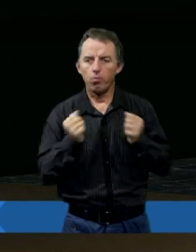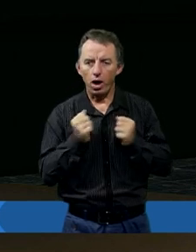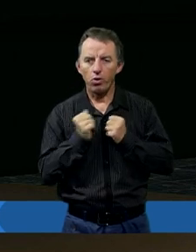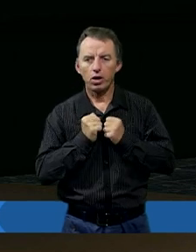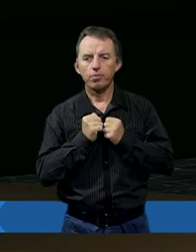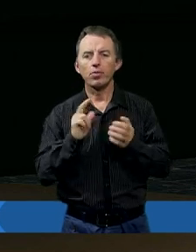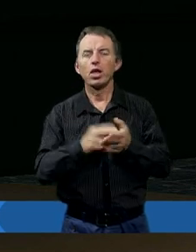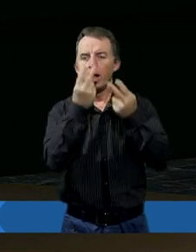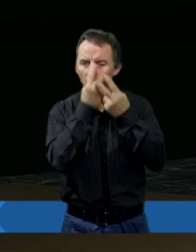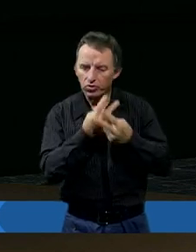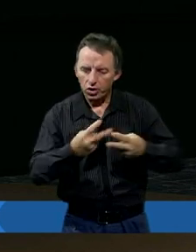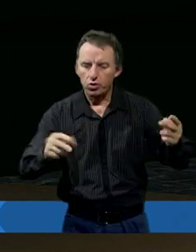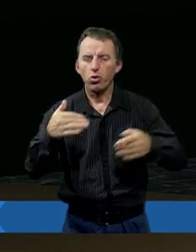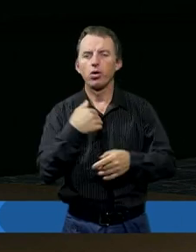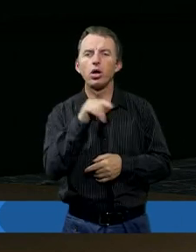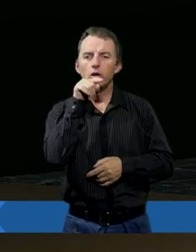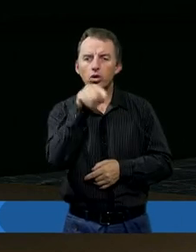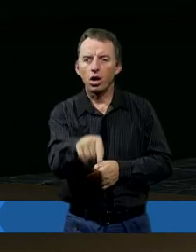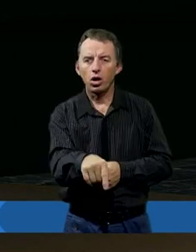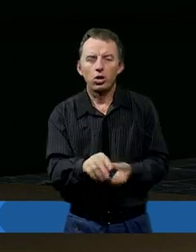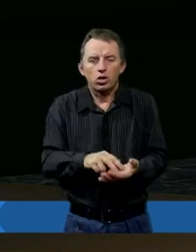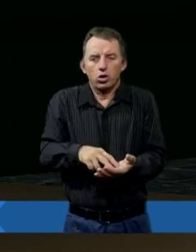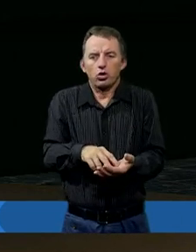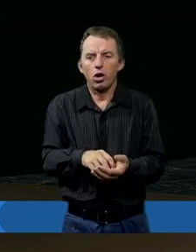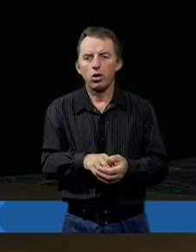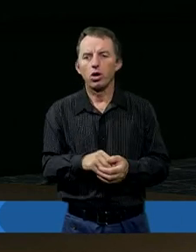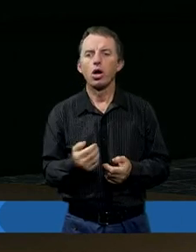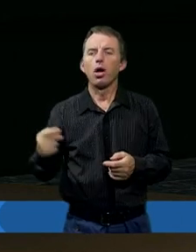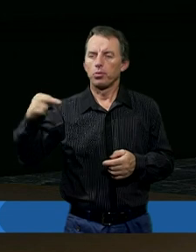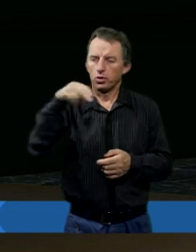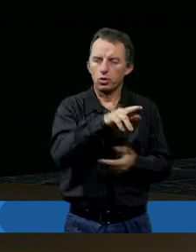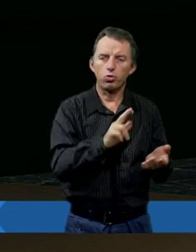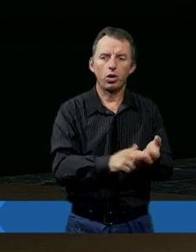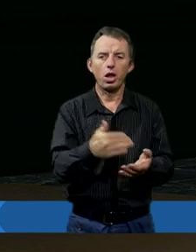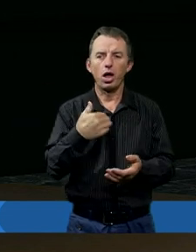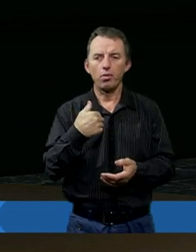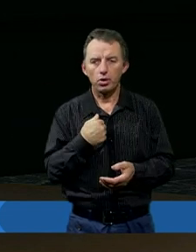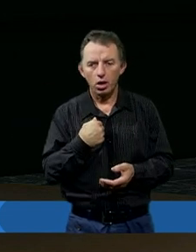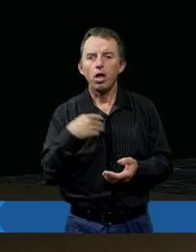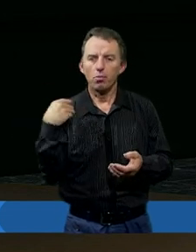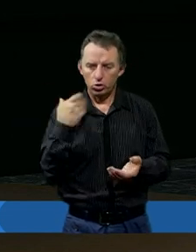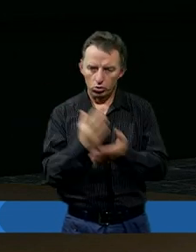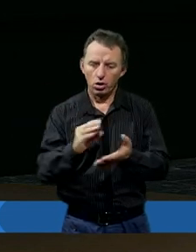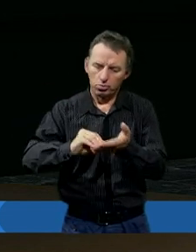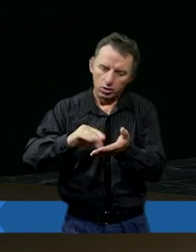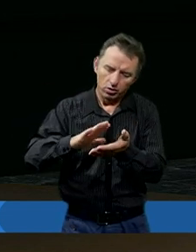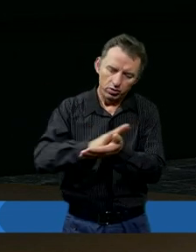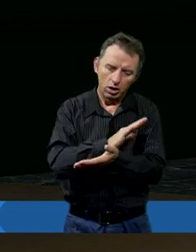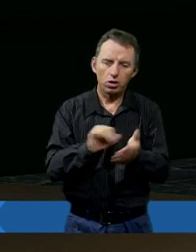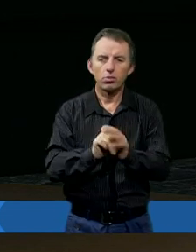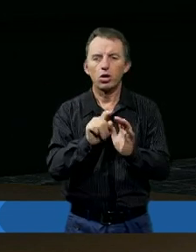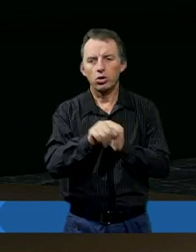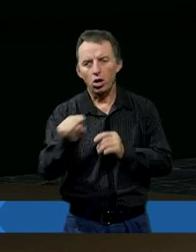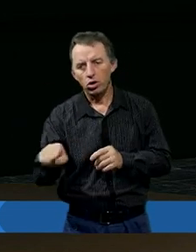bałem, nawiedziło mnie, a to, przed czym drżałem, przyszło na mnie. My przyzwyczailiśmy się do tego,